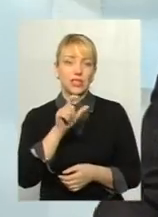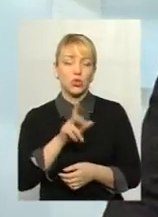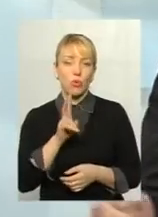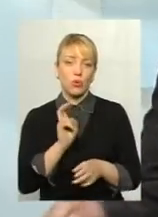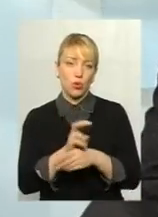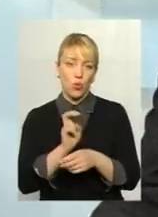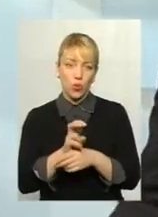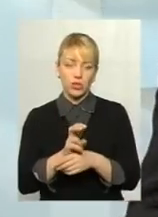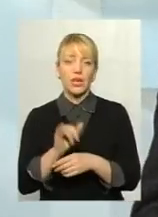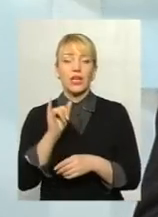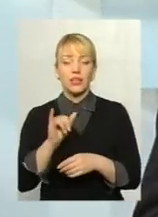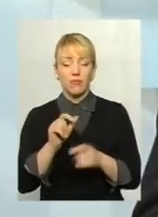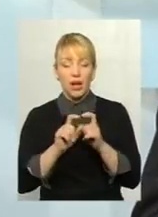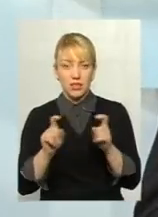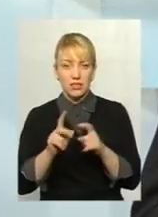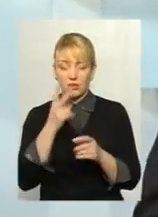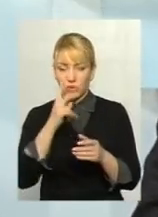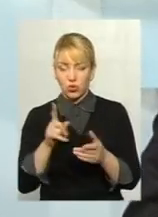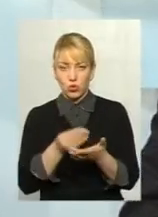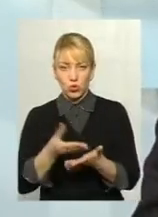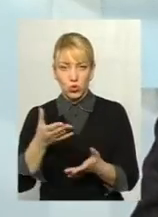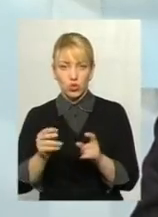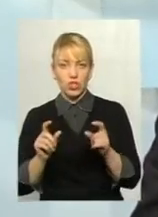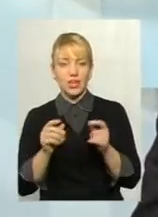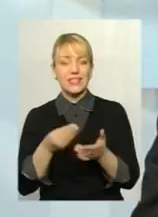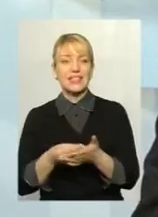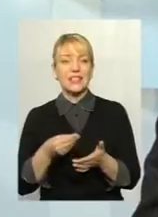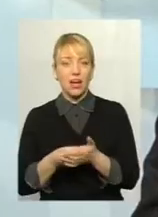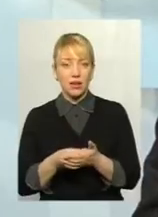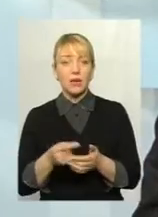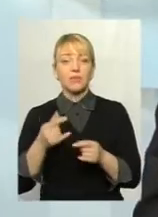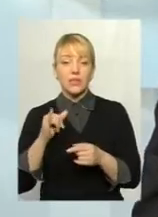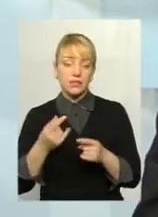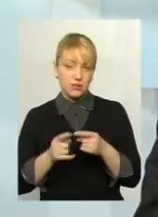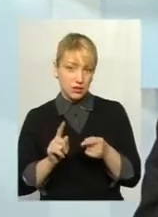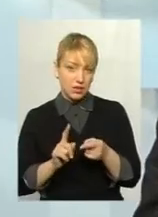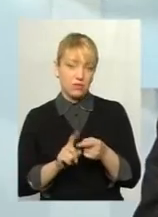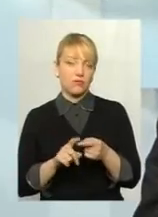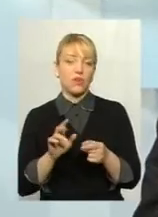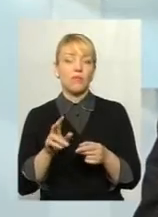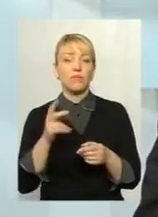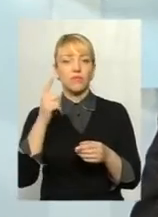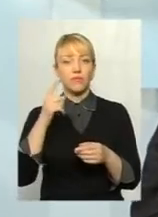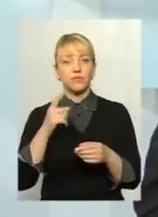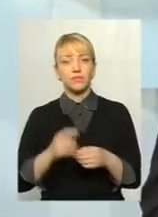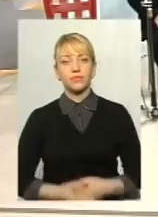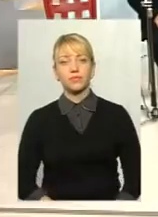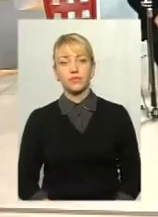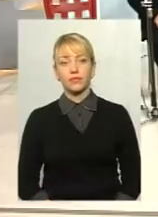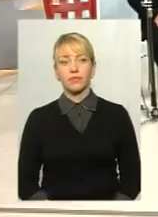магазин, і вже дорожча ціна. Інакше не буде, розумієте? Тому це відволікання йде. Разом з тим,